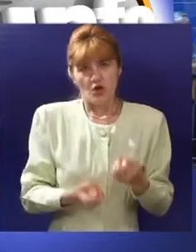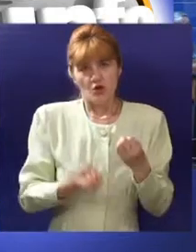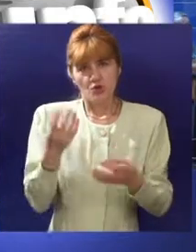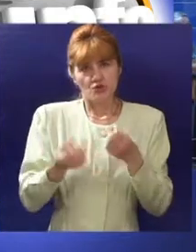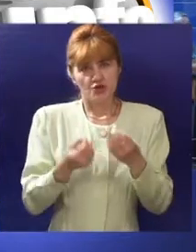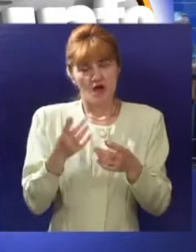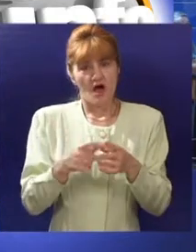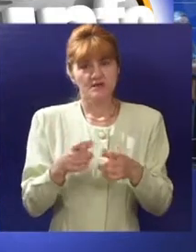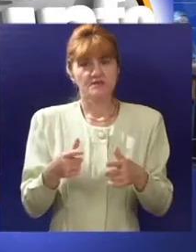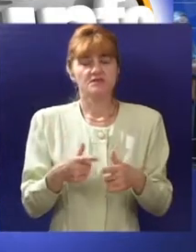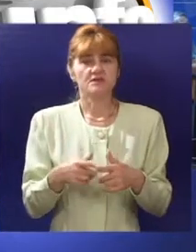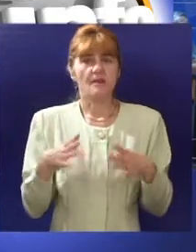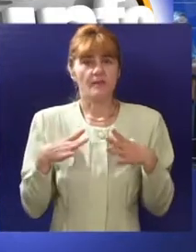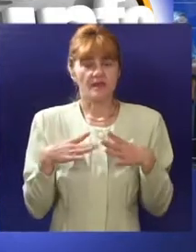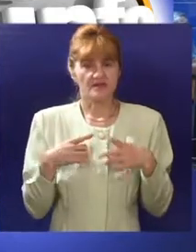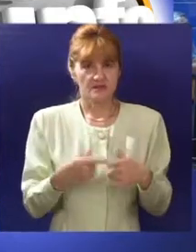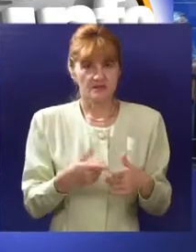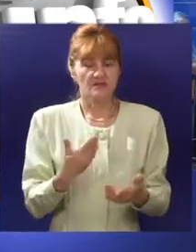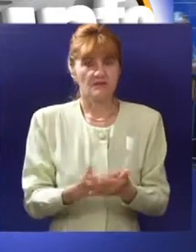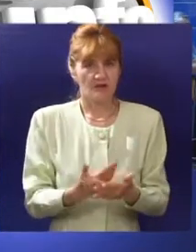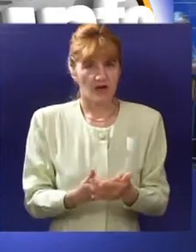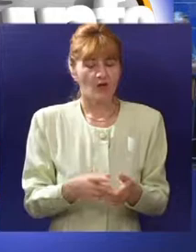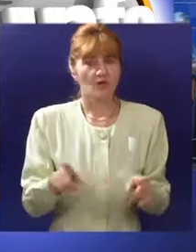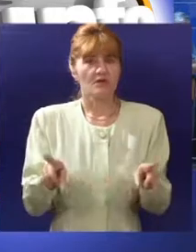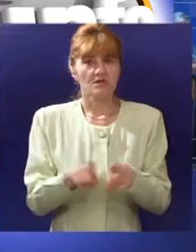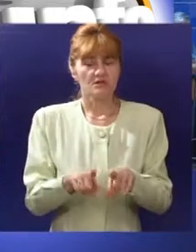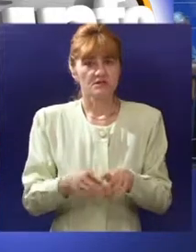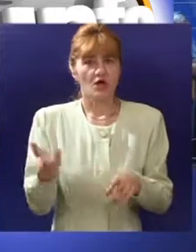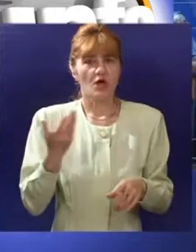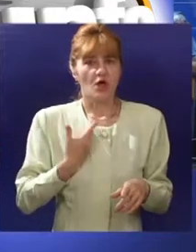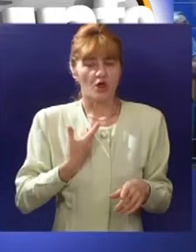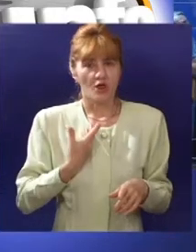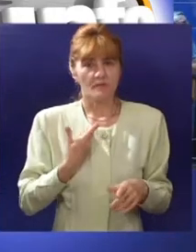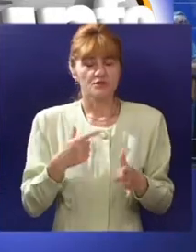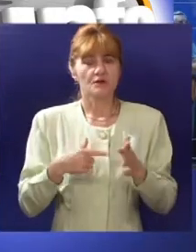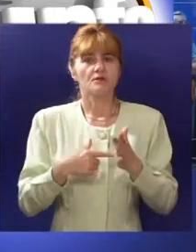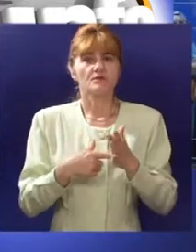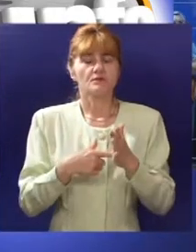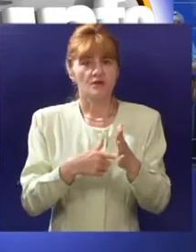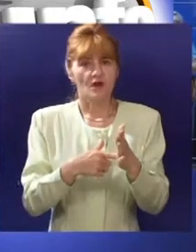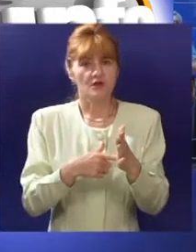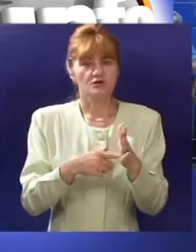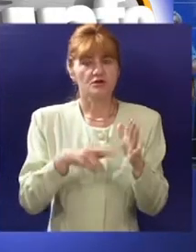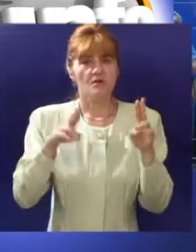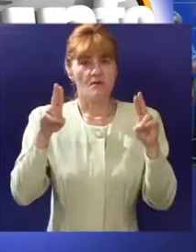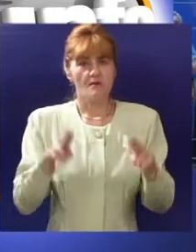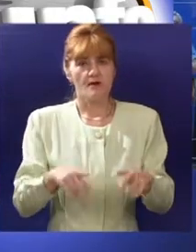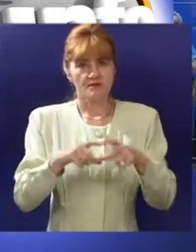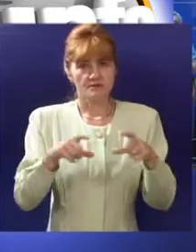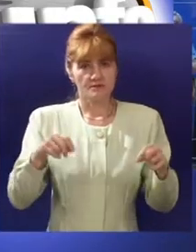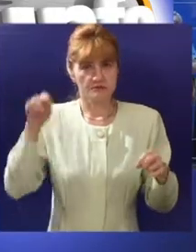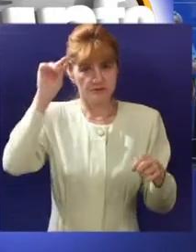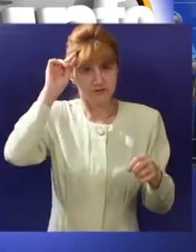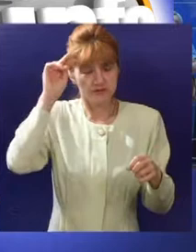naredne godine u skladu sa 100 godina završetka gradske kuće također dobijemo priliku da na neki način trajno uđemo u